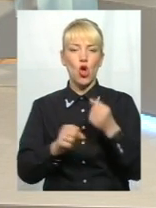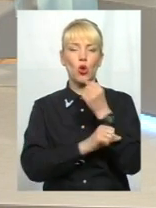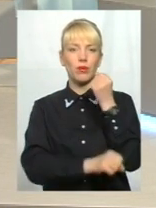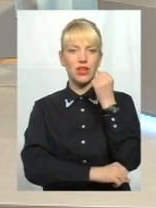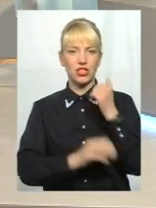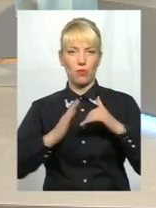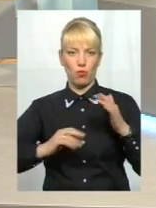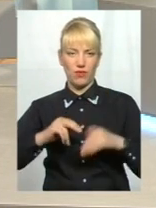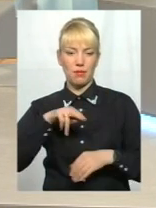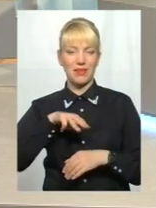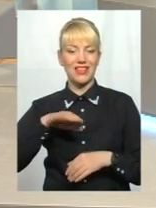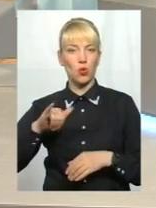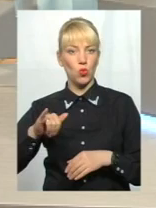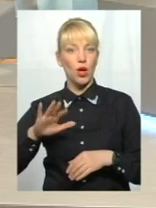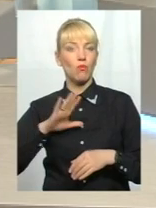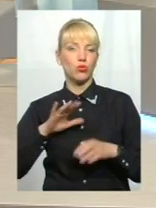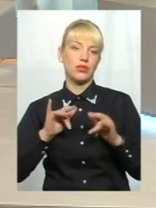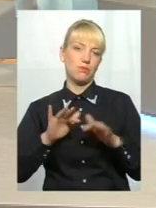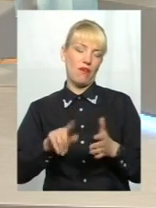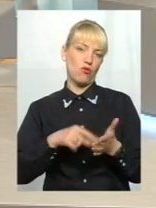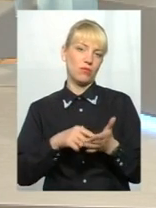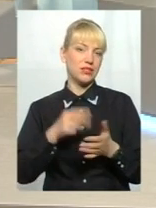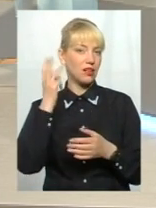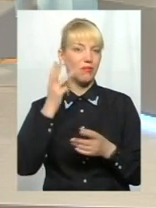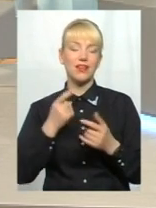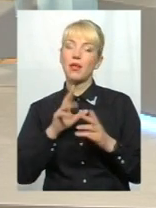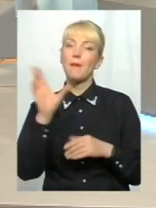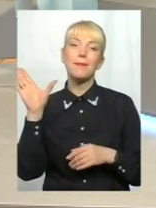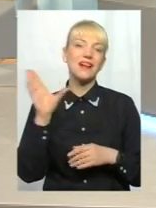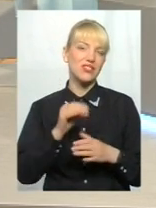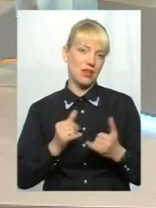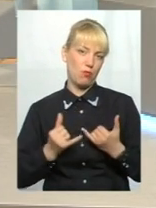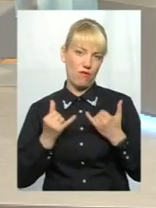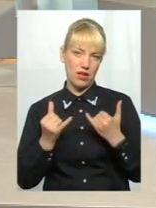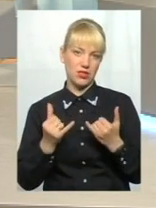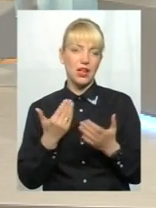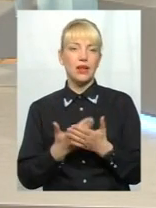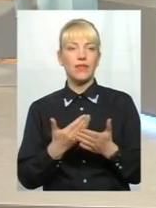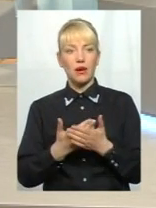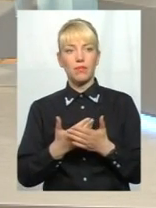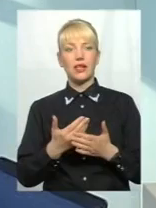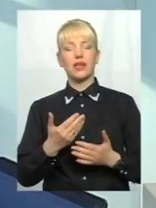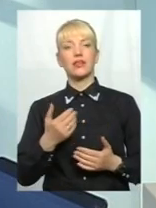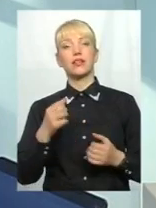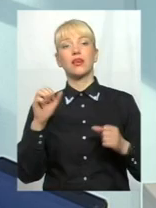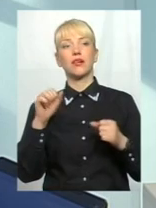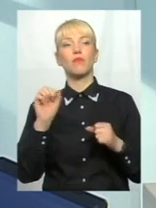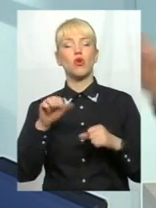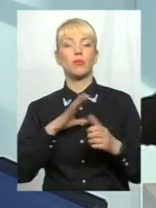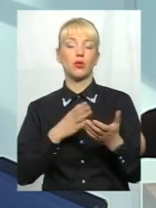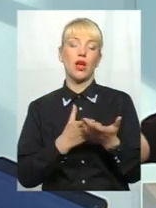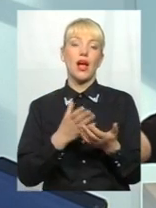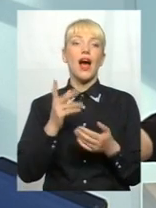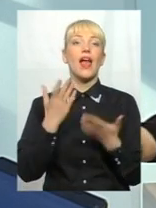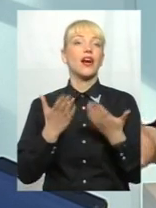бути справою міста Хмельницького, при всій повазі. Тобто, якщо, наприклад, нормальні у вас депутати, може вони профінансують, а от не